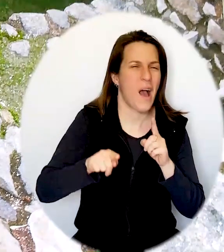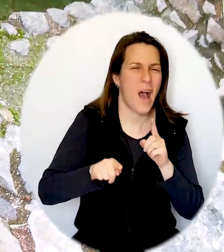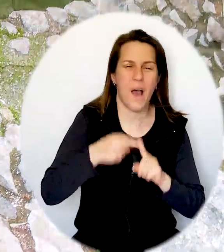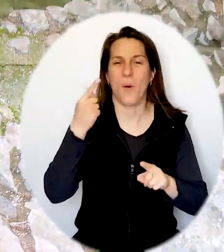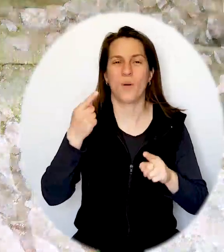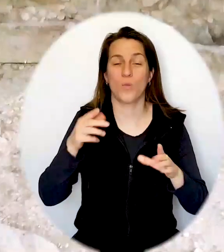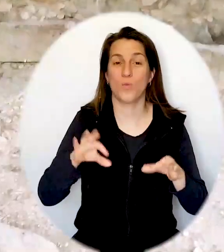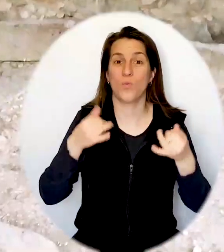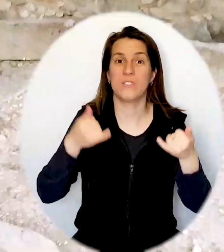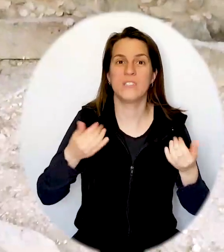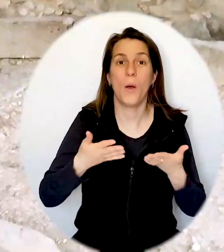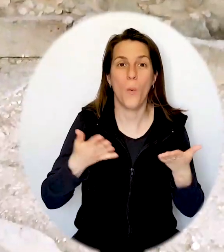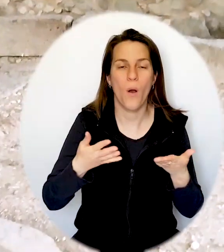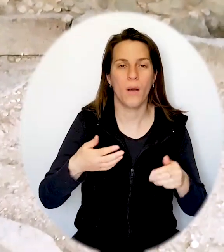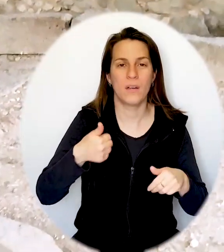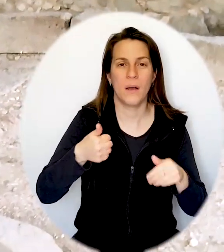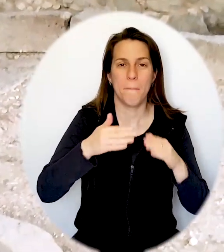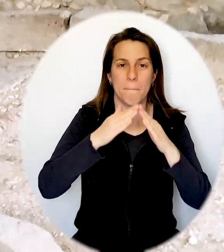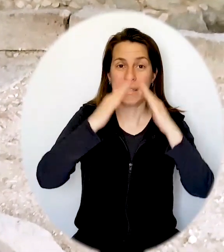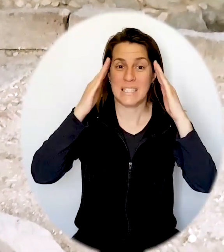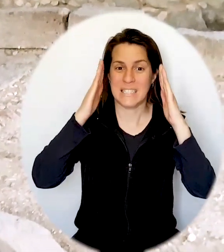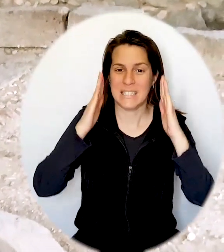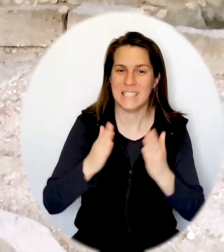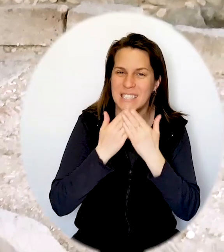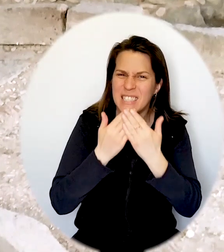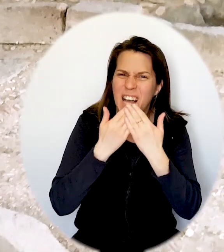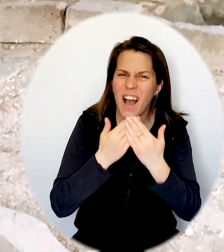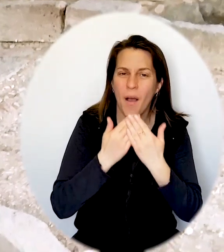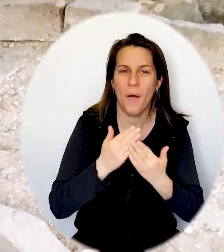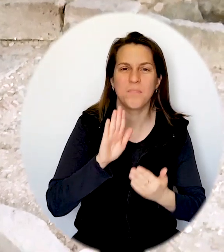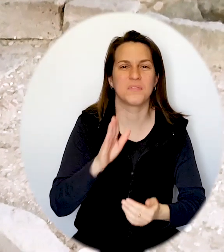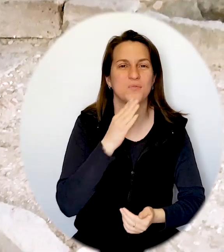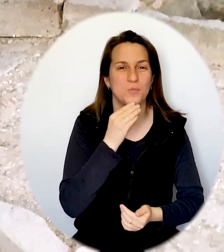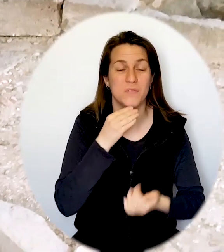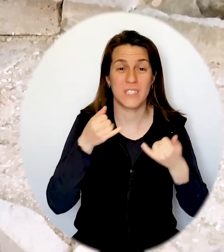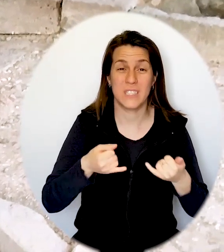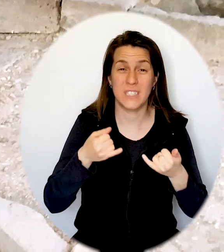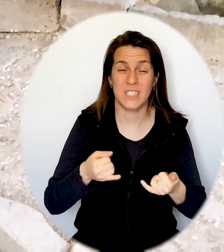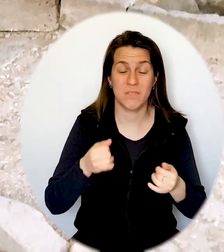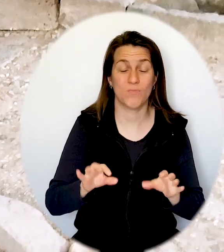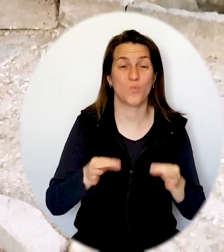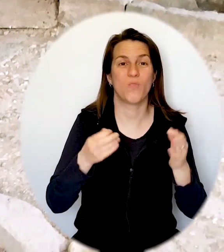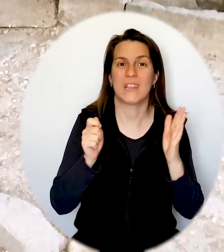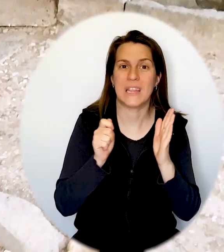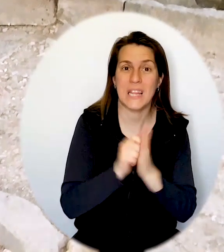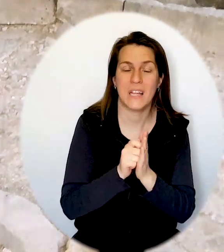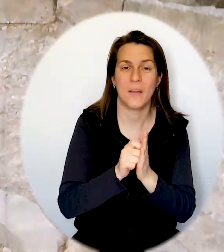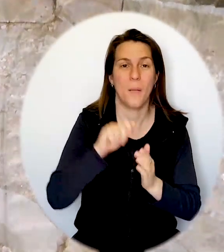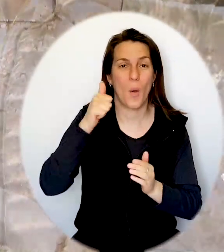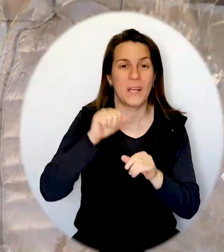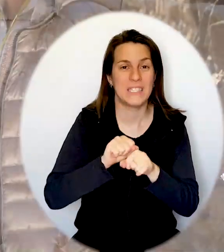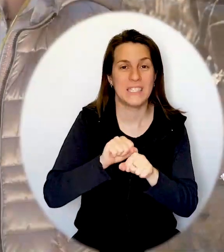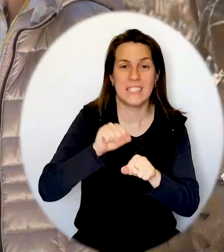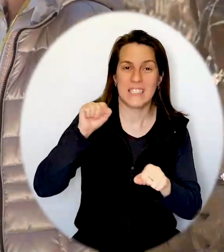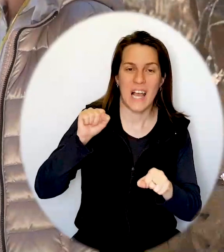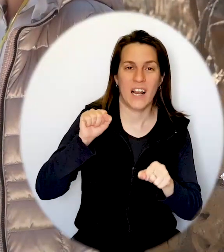découverte la plus importante, à mon avis, c'était qu'on avait trouvé cette synagogue du premier siècle, du temps de Jésus. Qui était à l'intérieur